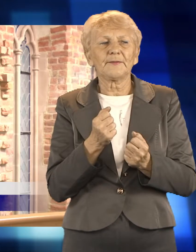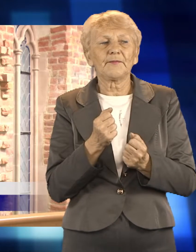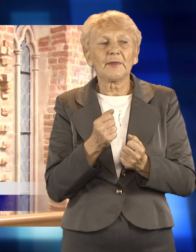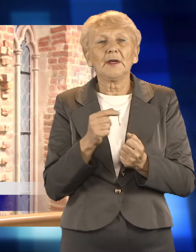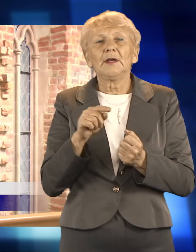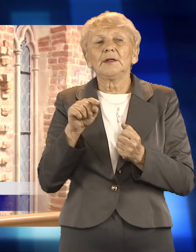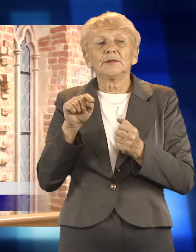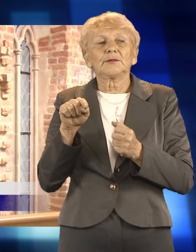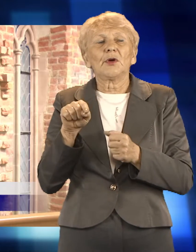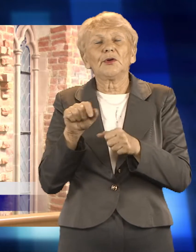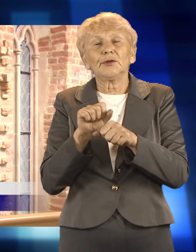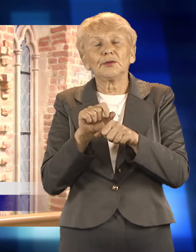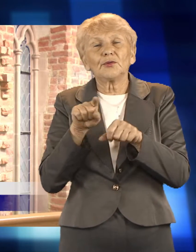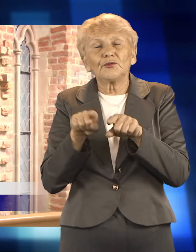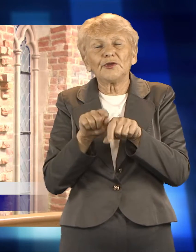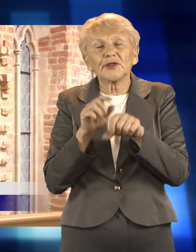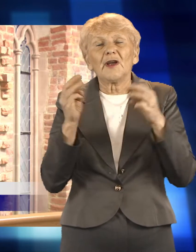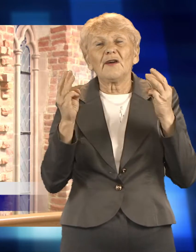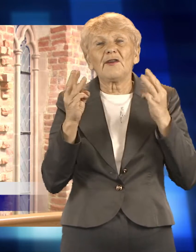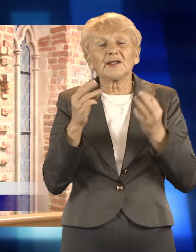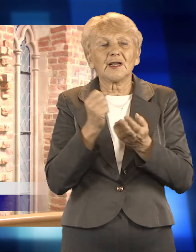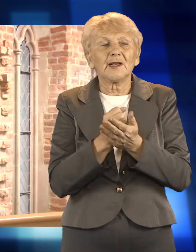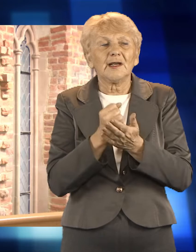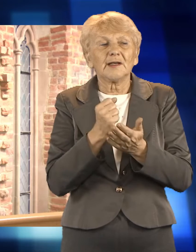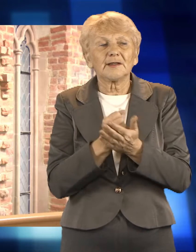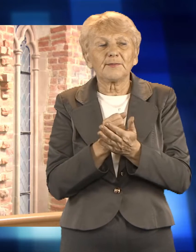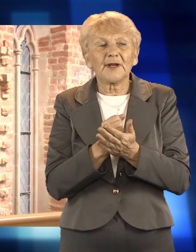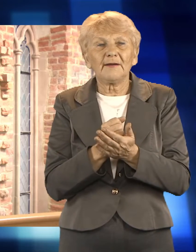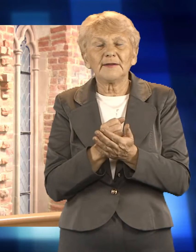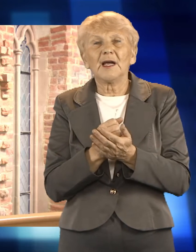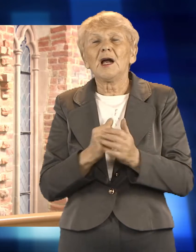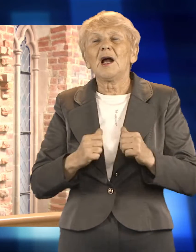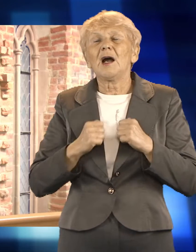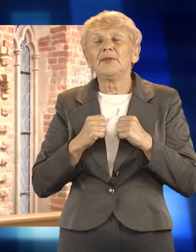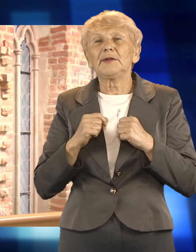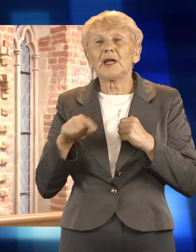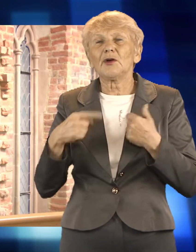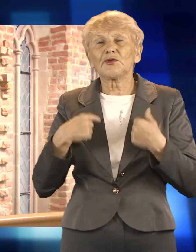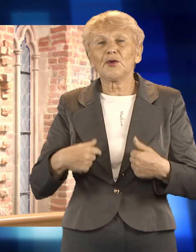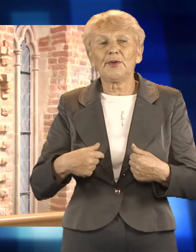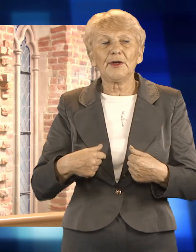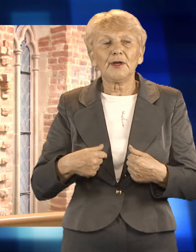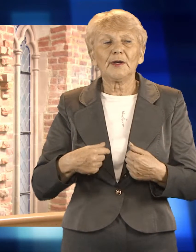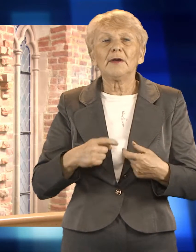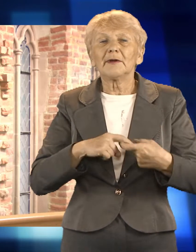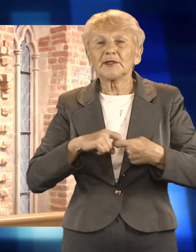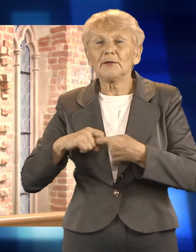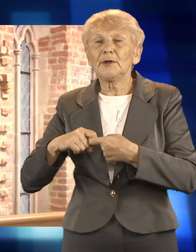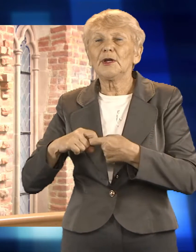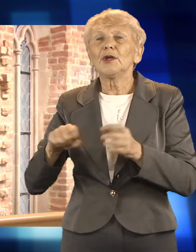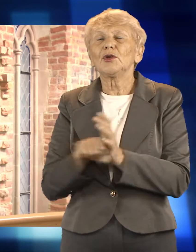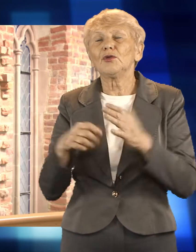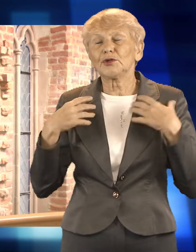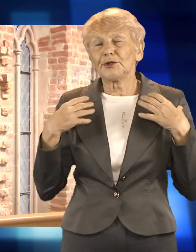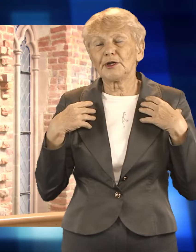funkcjonowania szkolnictwa specjalnego, czy też edukacji włączającej osoby niepełnosprawne do szkolnictwa poszczędnego, to jest